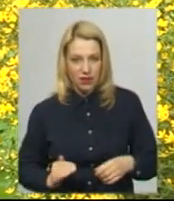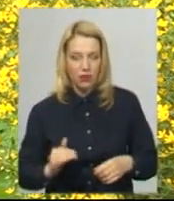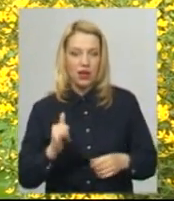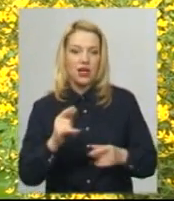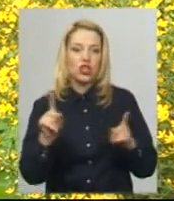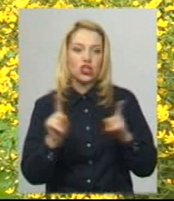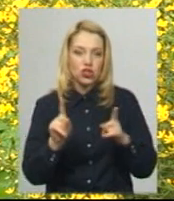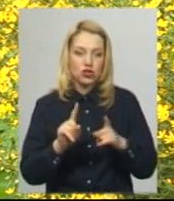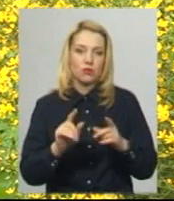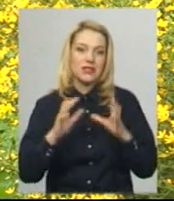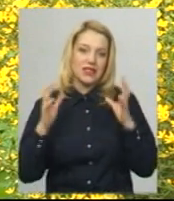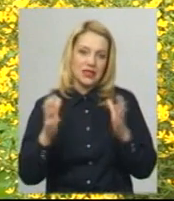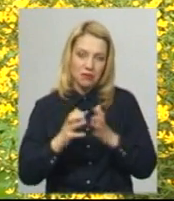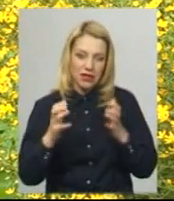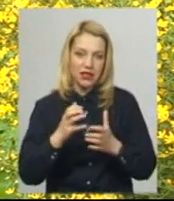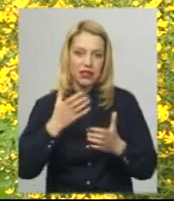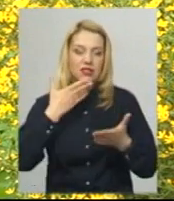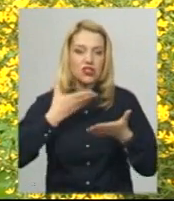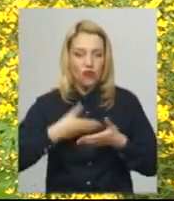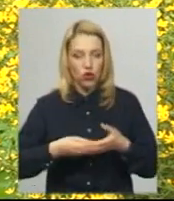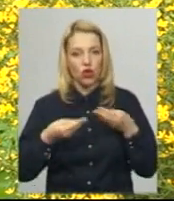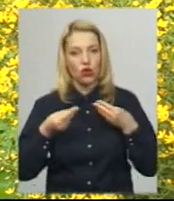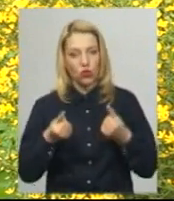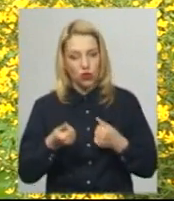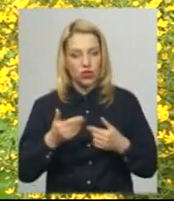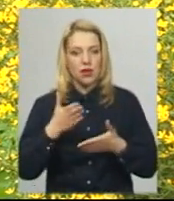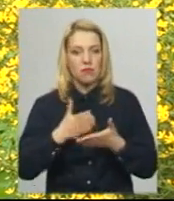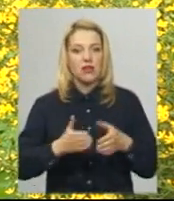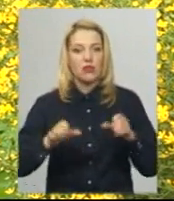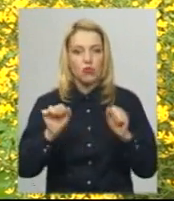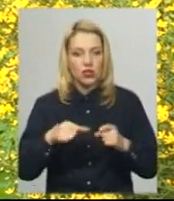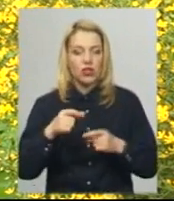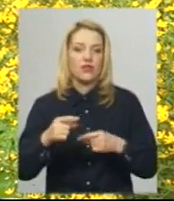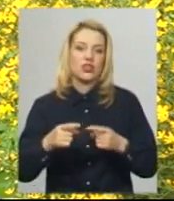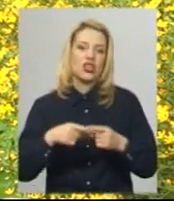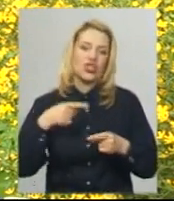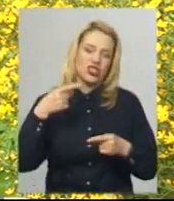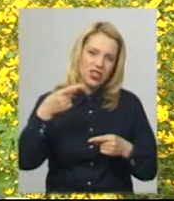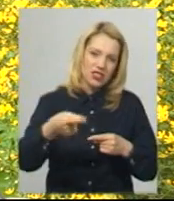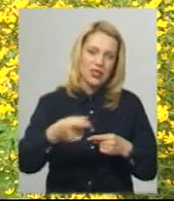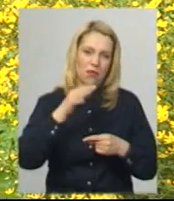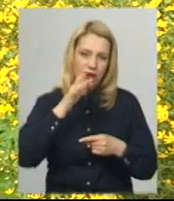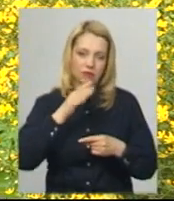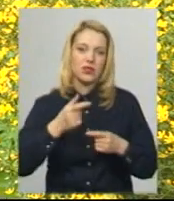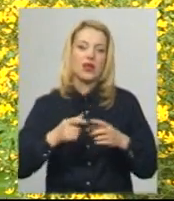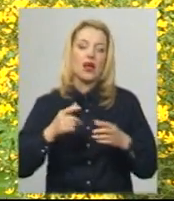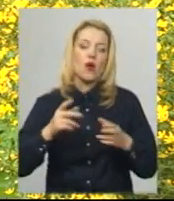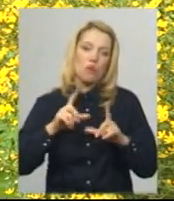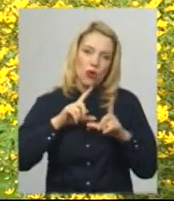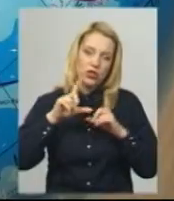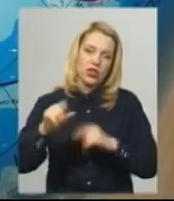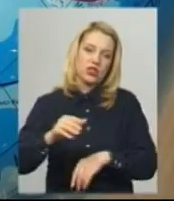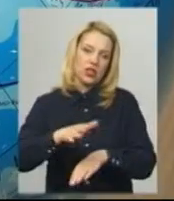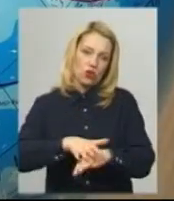-друге, щоб зберегти свої кошти і мати можливість через певний період поїхати в довгоочікувану